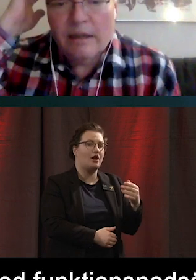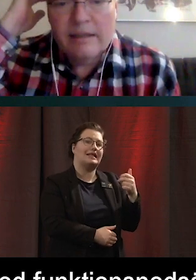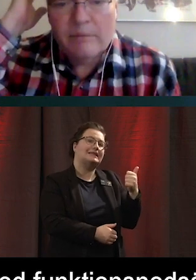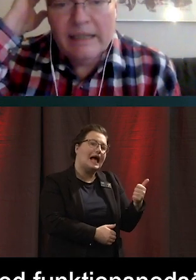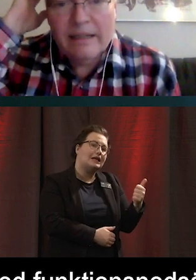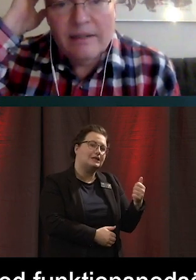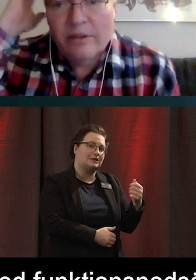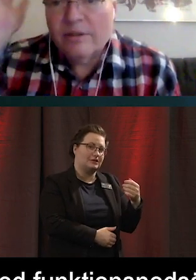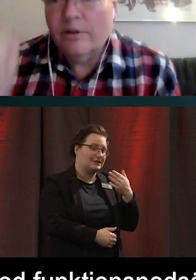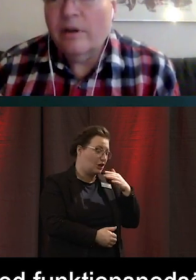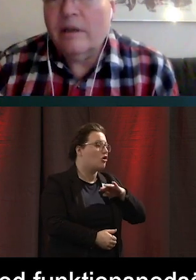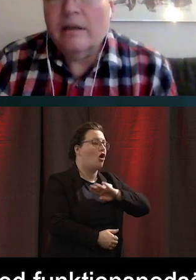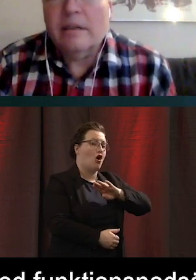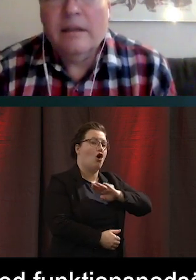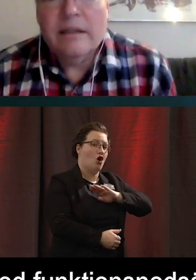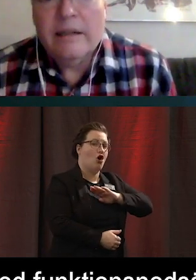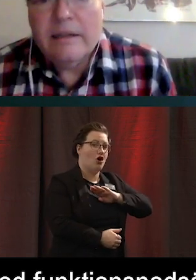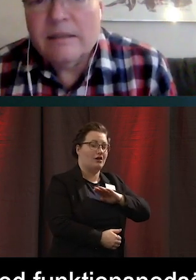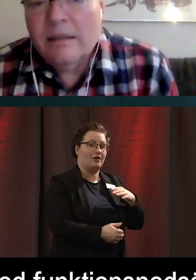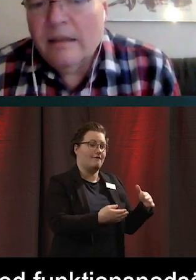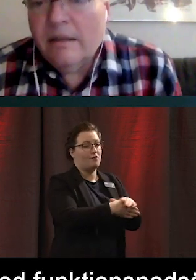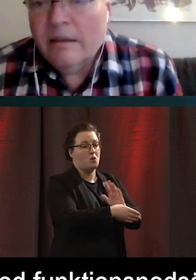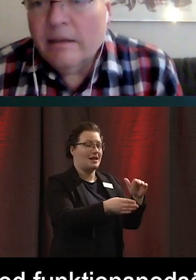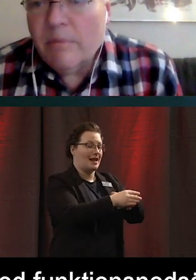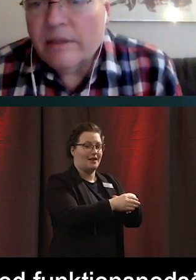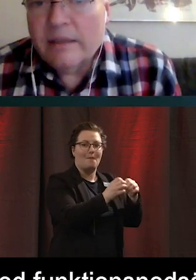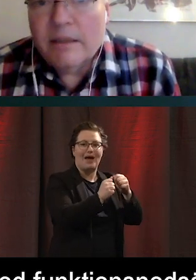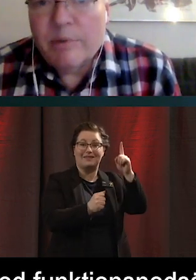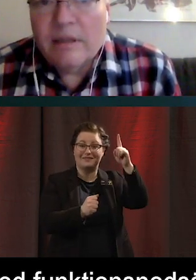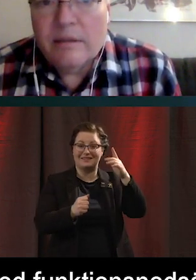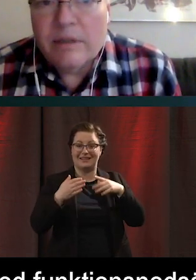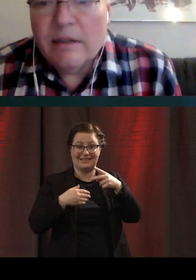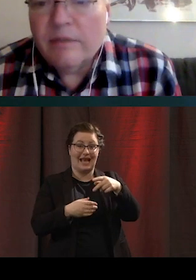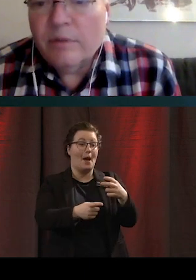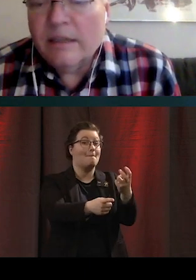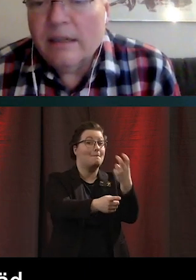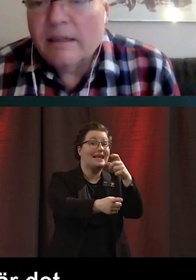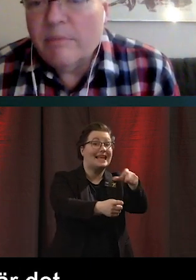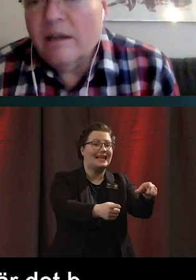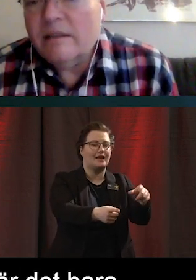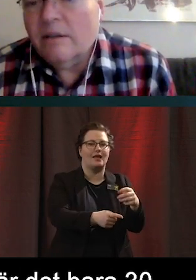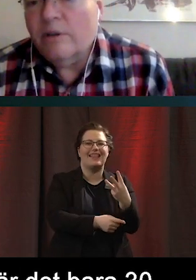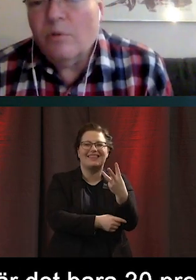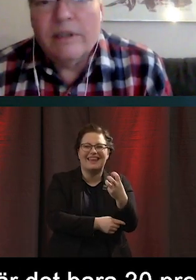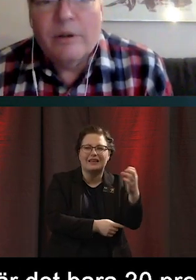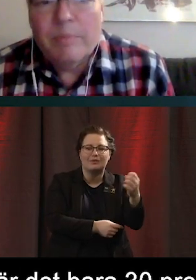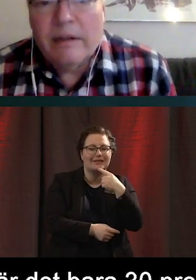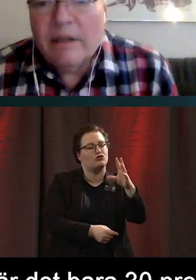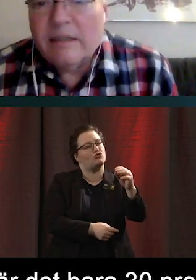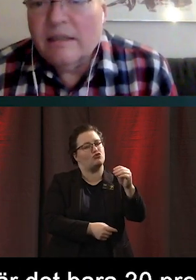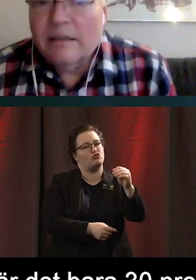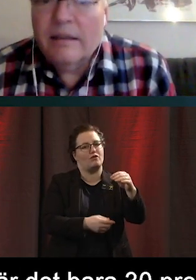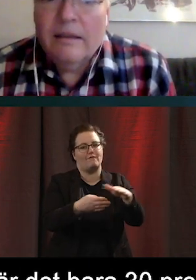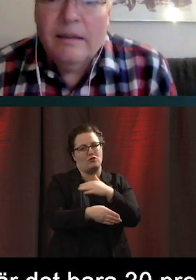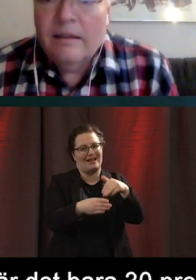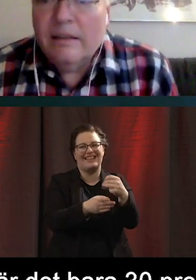Då kan ni se att blinda så sjunker det. Där är det bara 30% som känner sig fullt delaktiga. Medan i ADHD-gruppen är